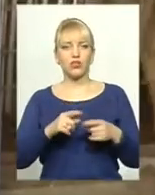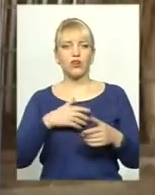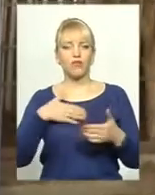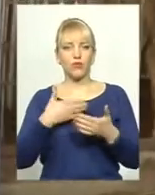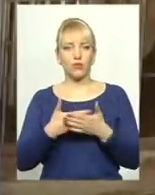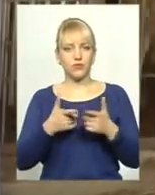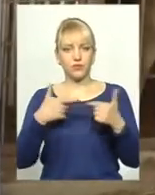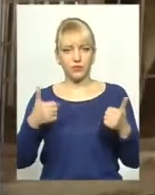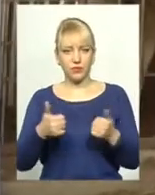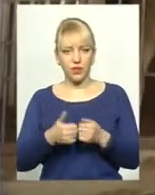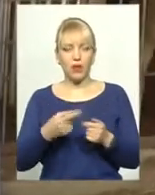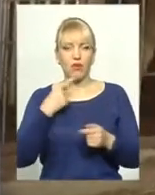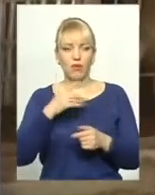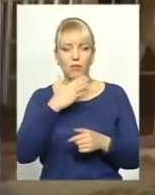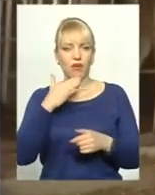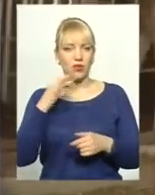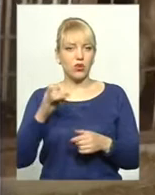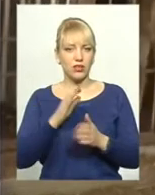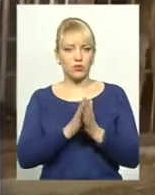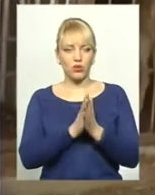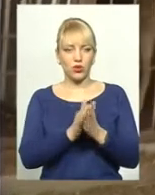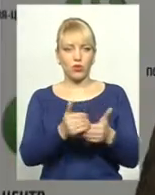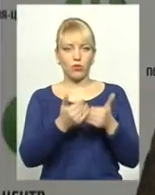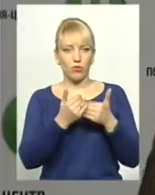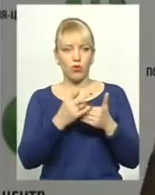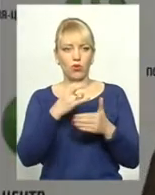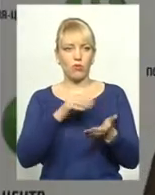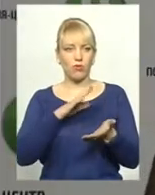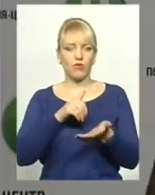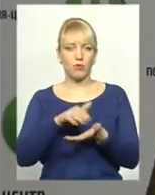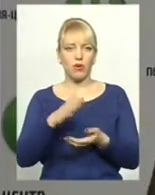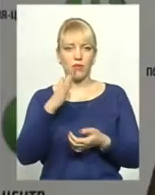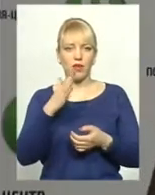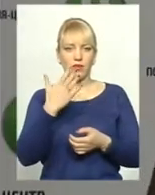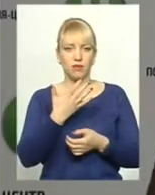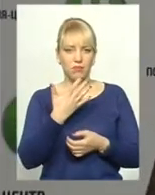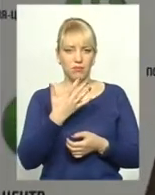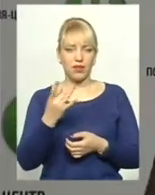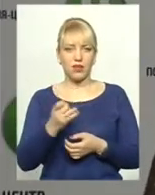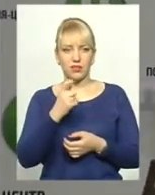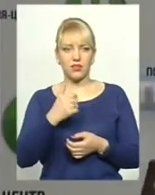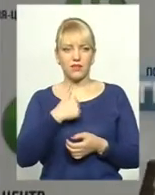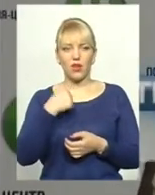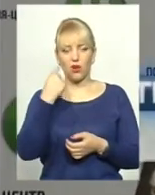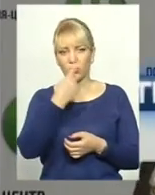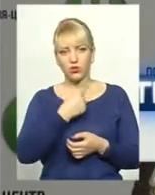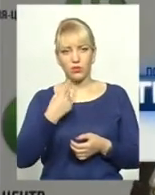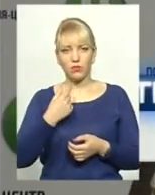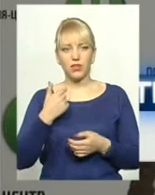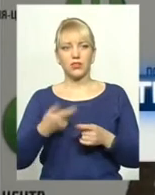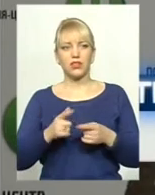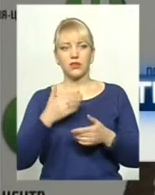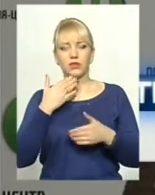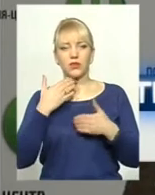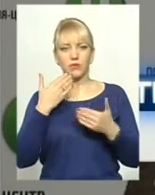зверталися за допомогою, а у відповідь чули лише відмову. П'ять разів я особисто за цей рік зверталася в центр поводження з